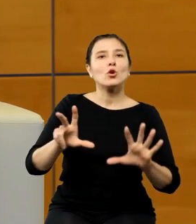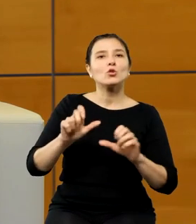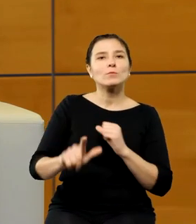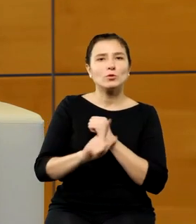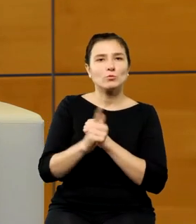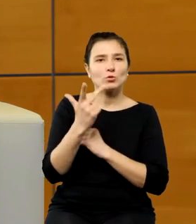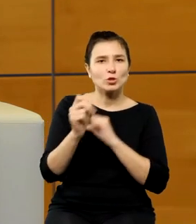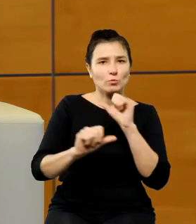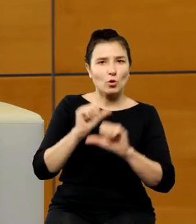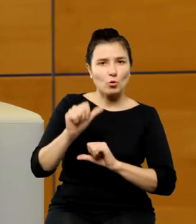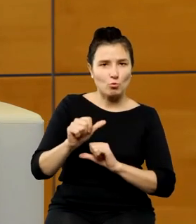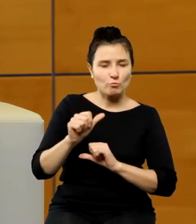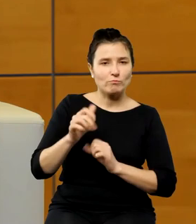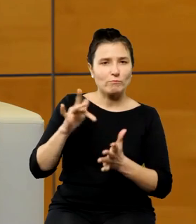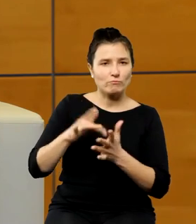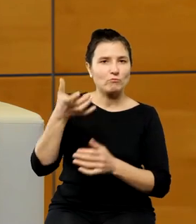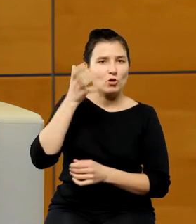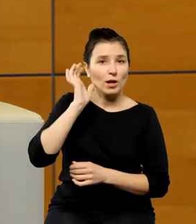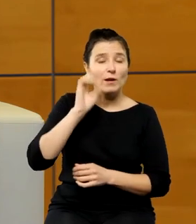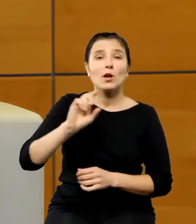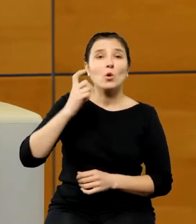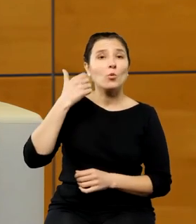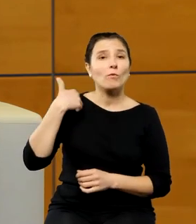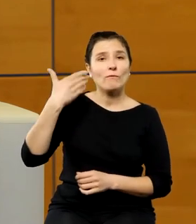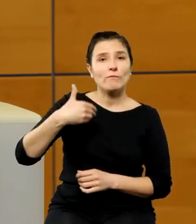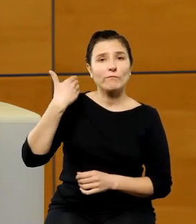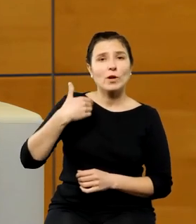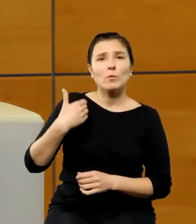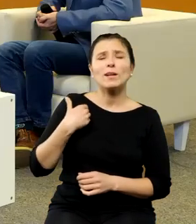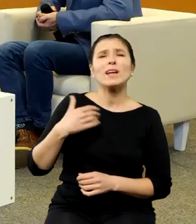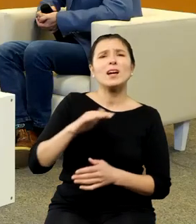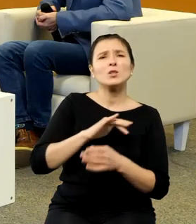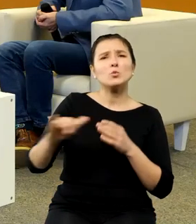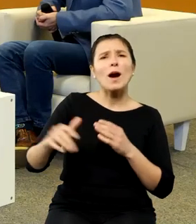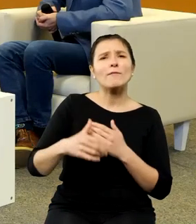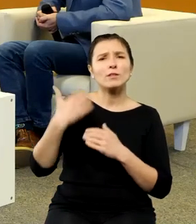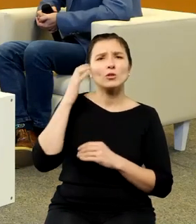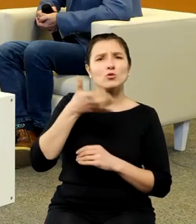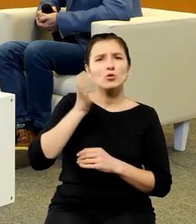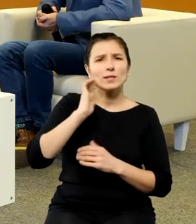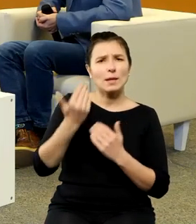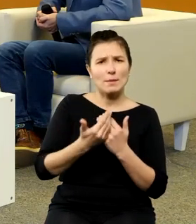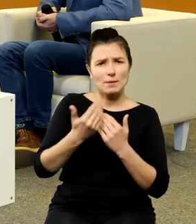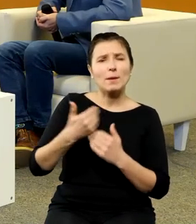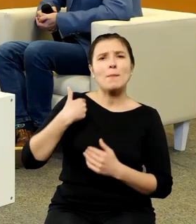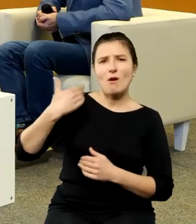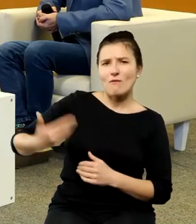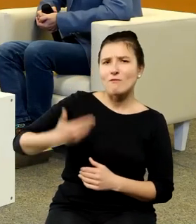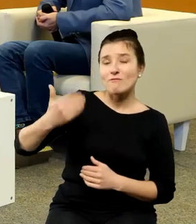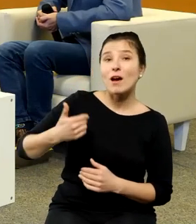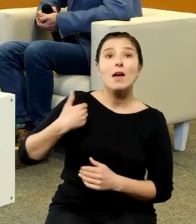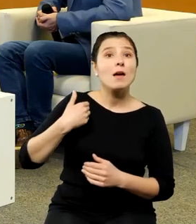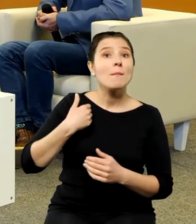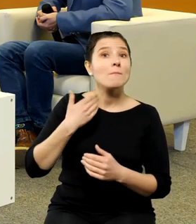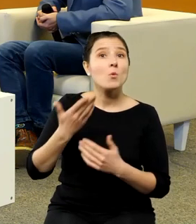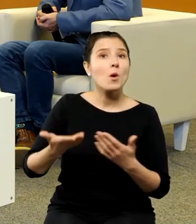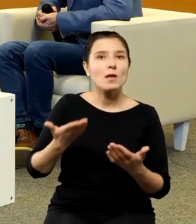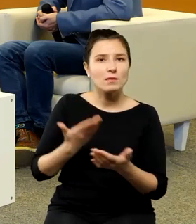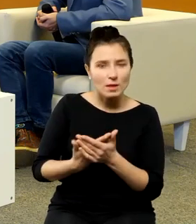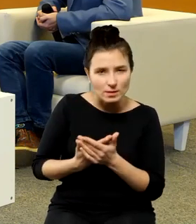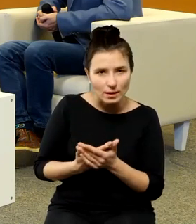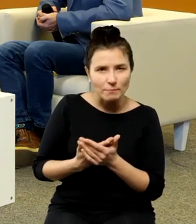i w głównym wykładzie wygłoszonym przez znanego czeskiego matematyka padła teza że w sposób jednoznaczny